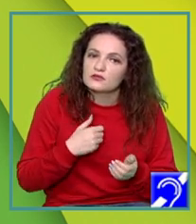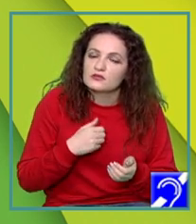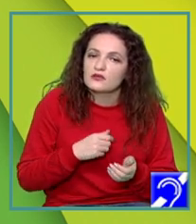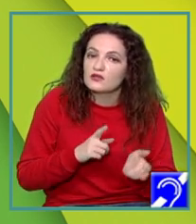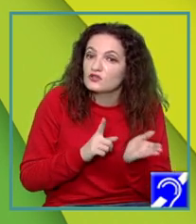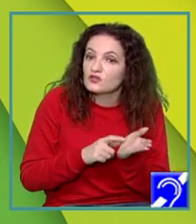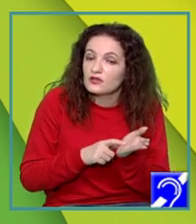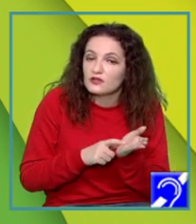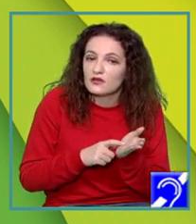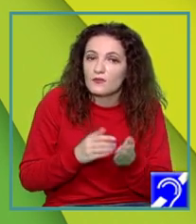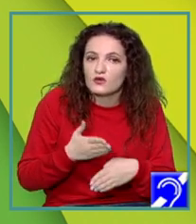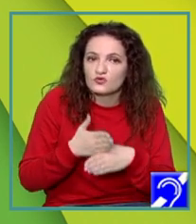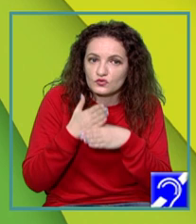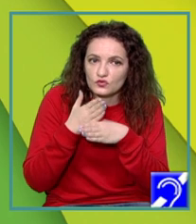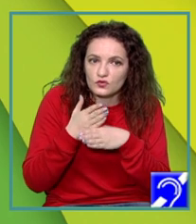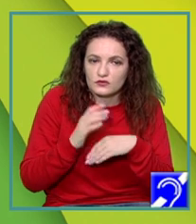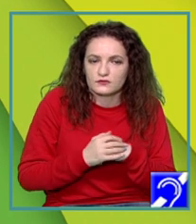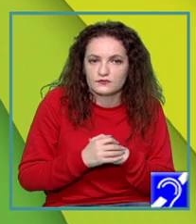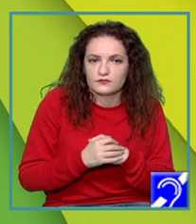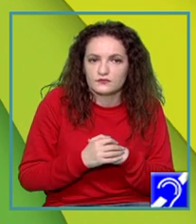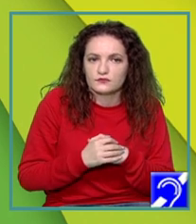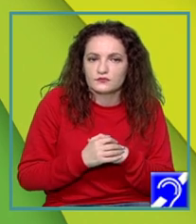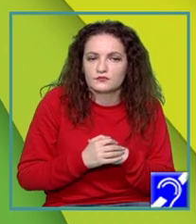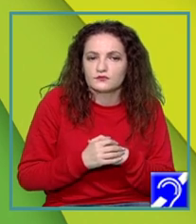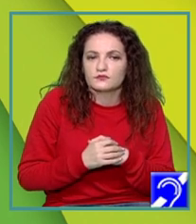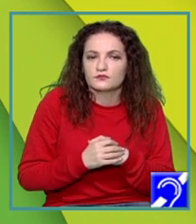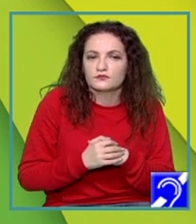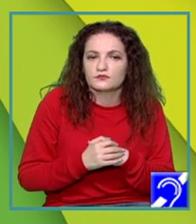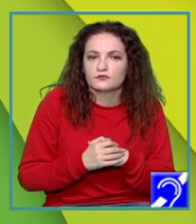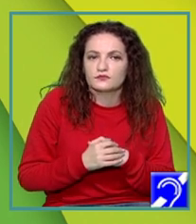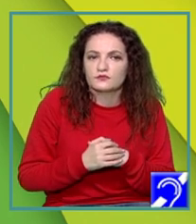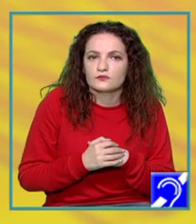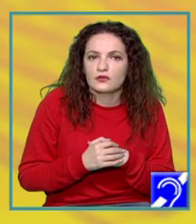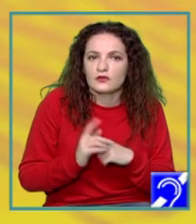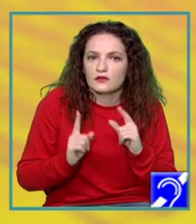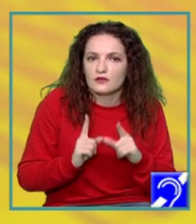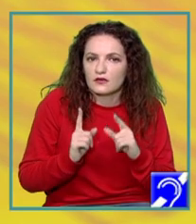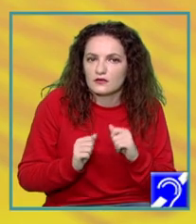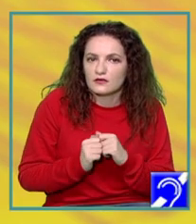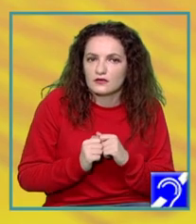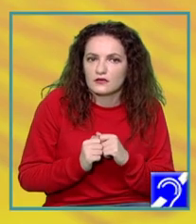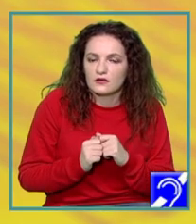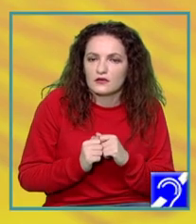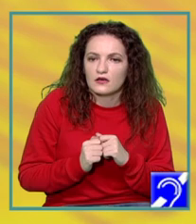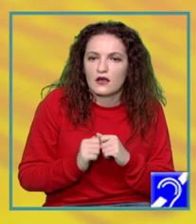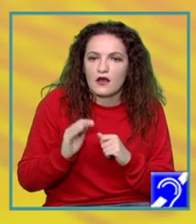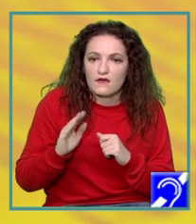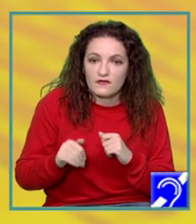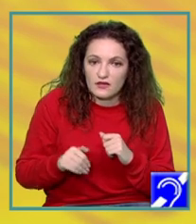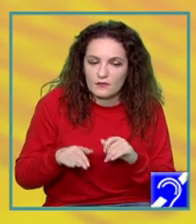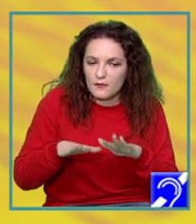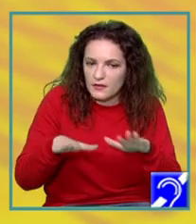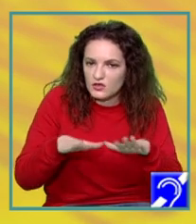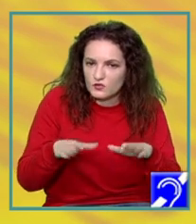astăzi, dar dacă cer ajutor, poate cineva mă va ajuta și voi reuși până la urmă. Dacă vom avea un bun management al